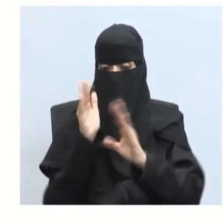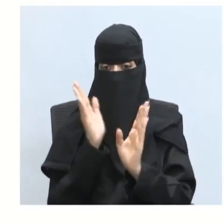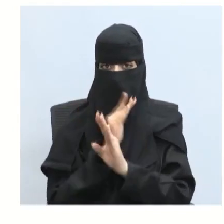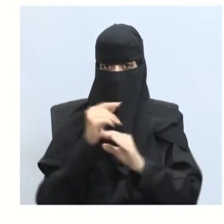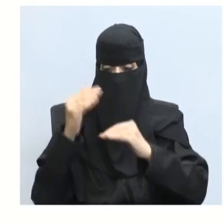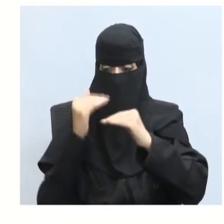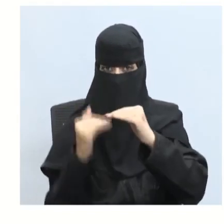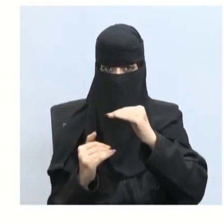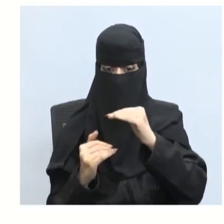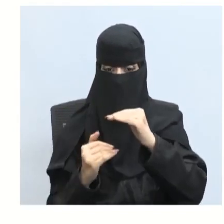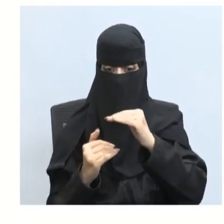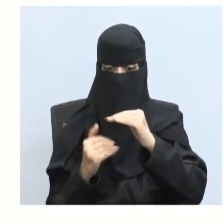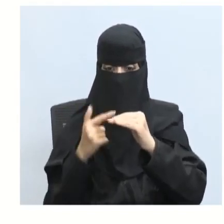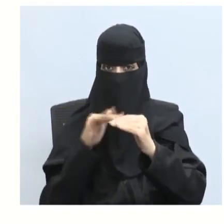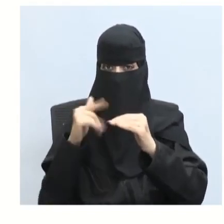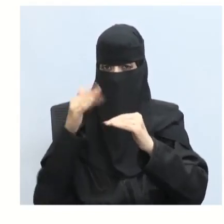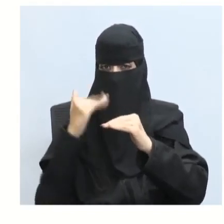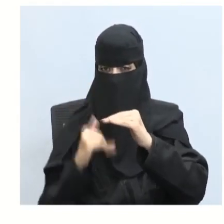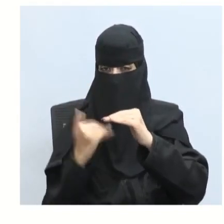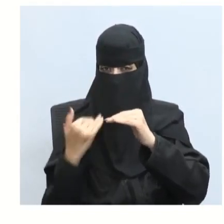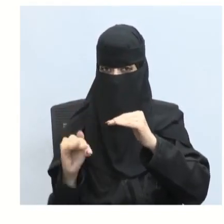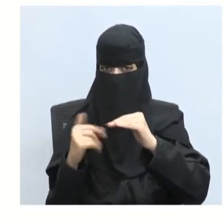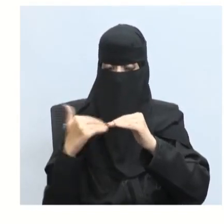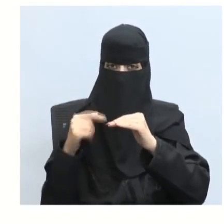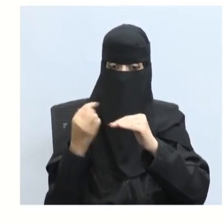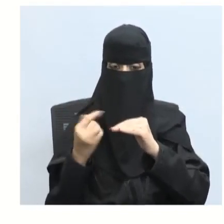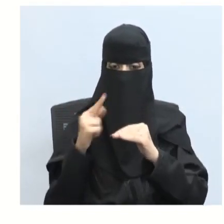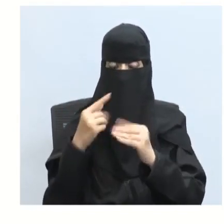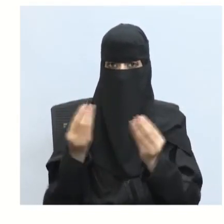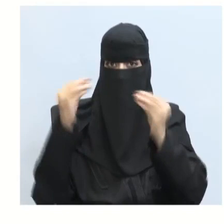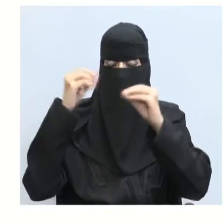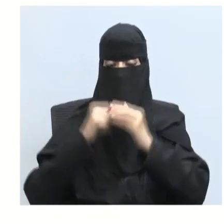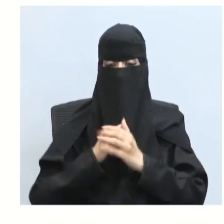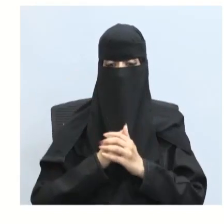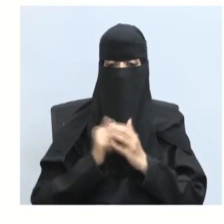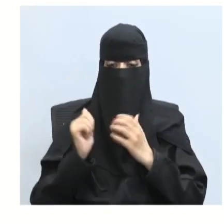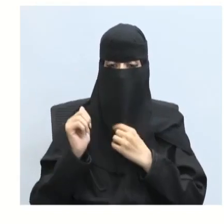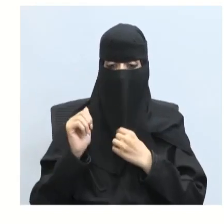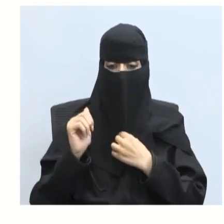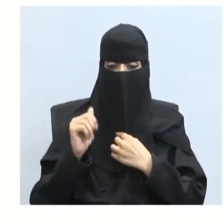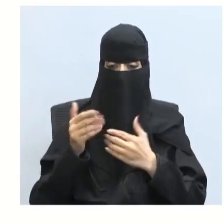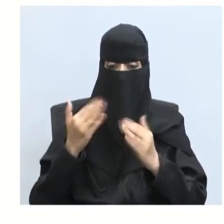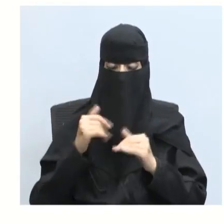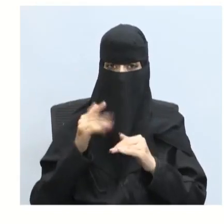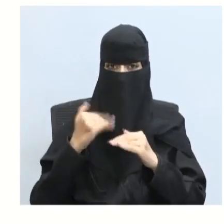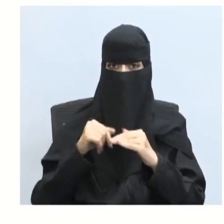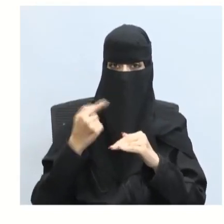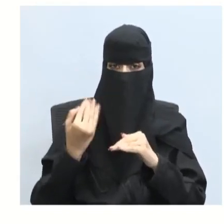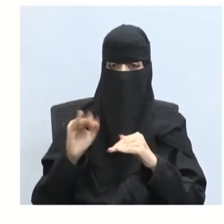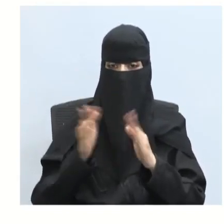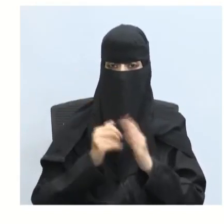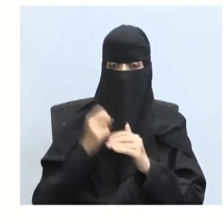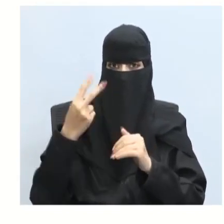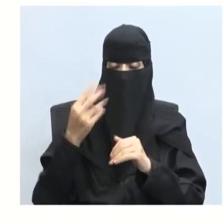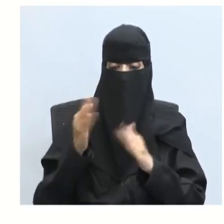ستقل تقل إما للنصف أو للربع إذن بما أنها مضاعفة ار تربيع ستقل للربع